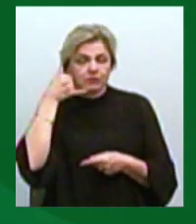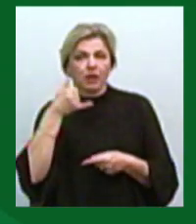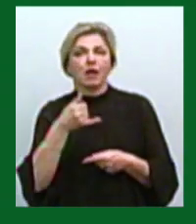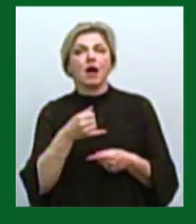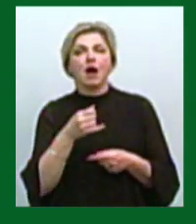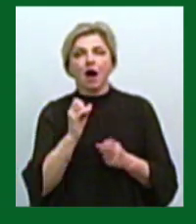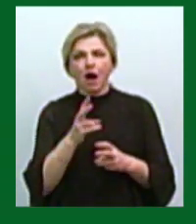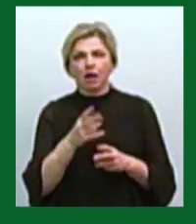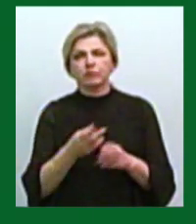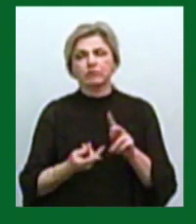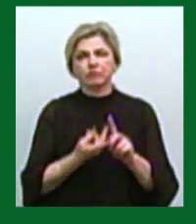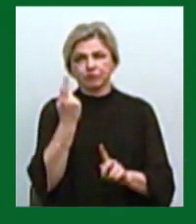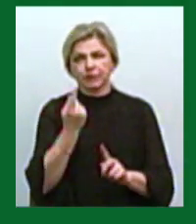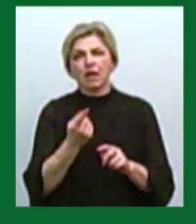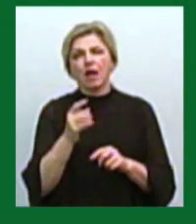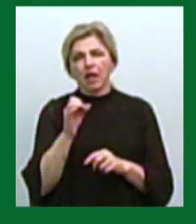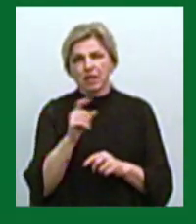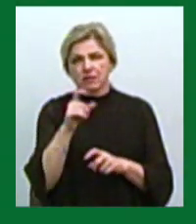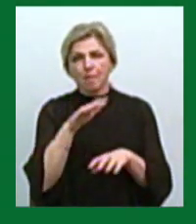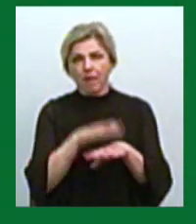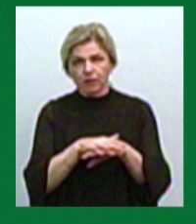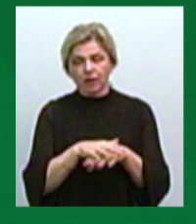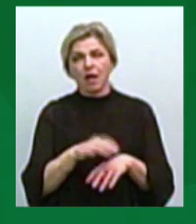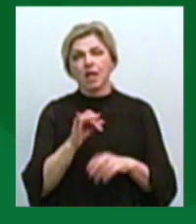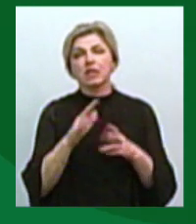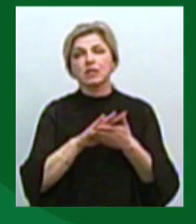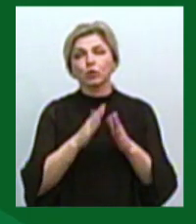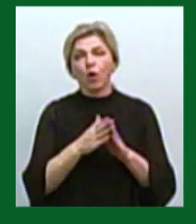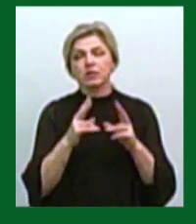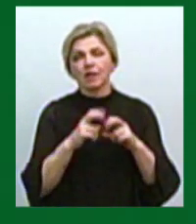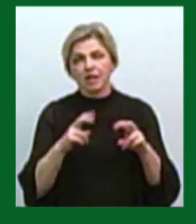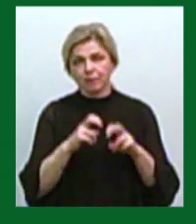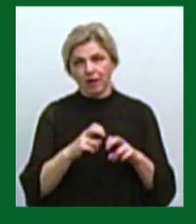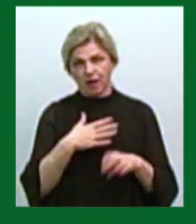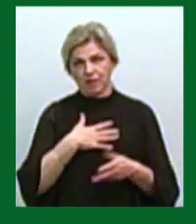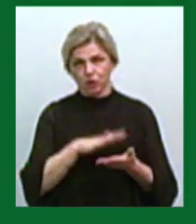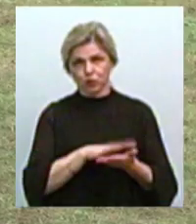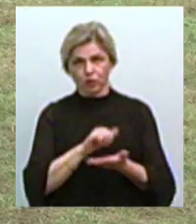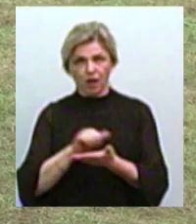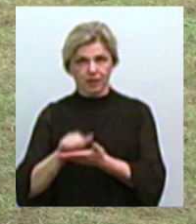вказали поручителем у банку. В ситуації розбирались Валентина Гурова та Ігор Чорний.